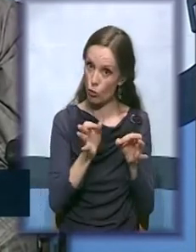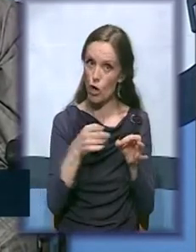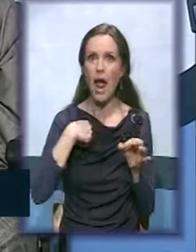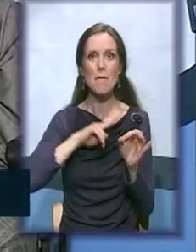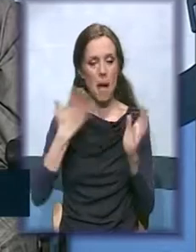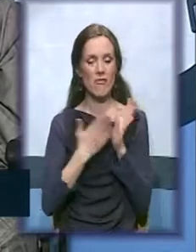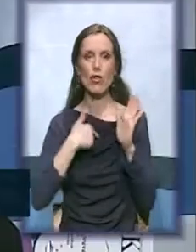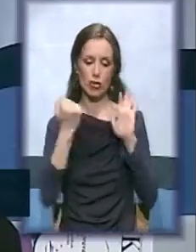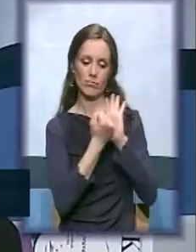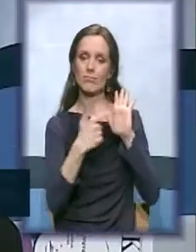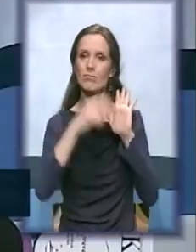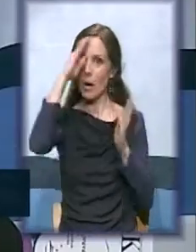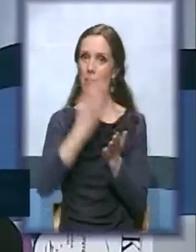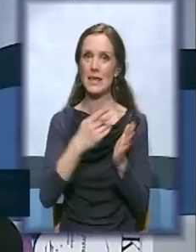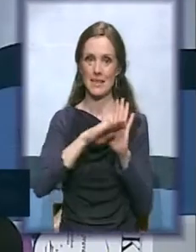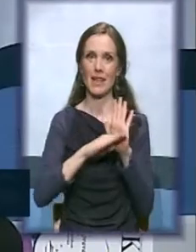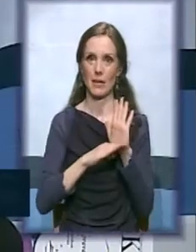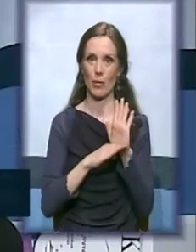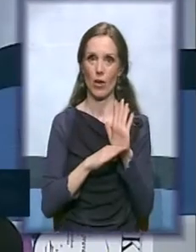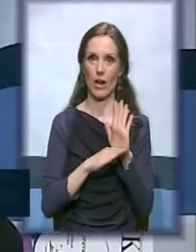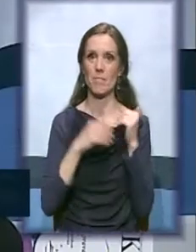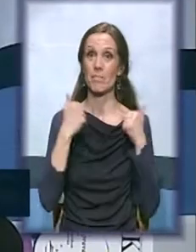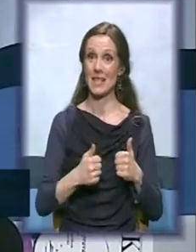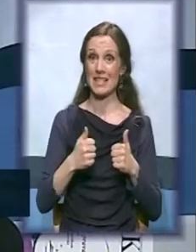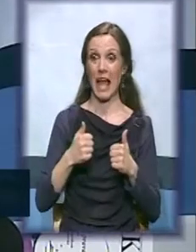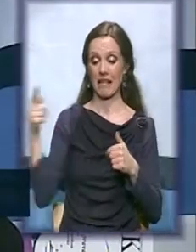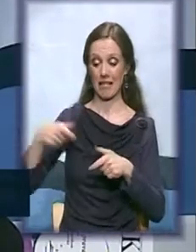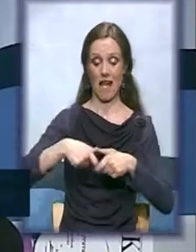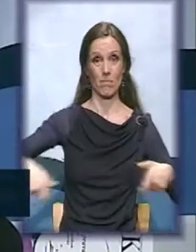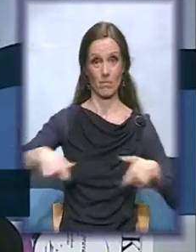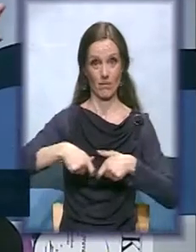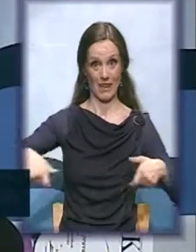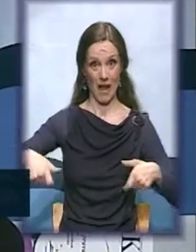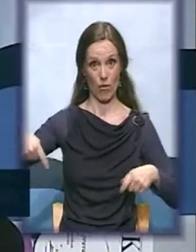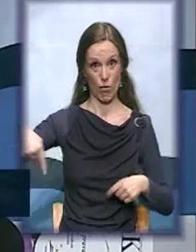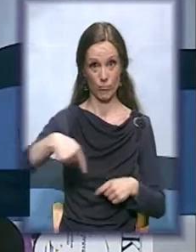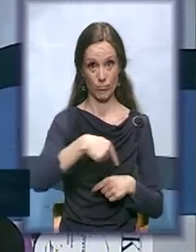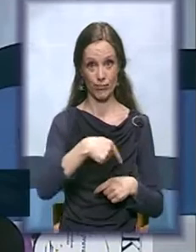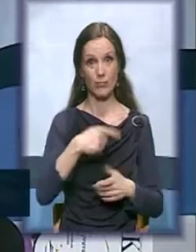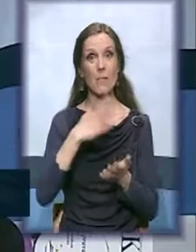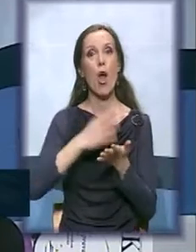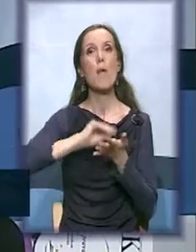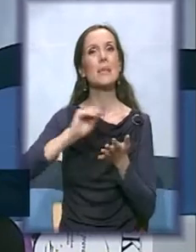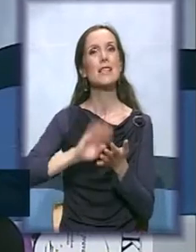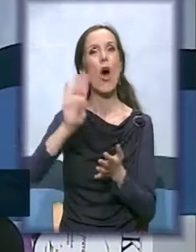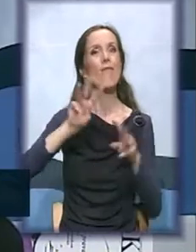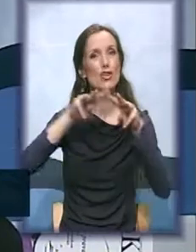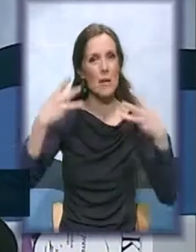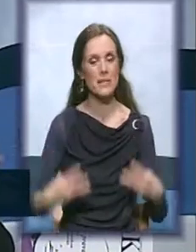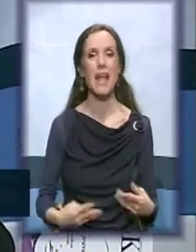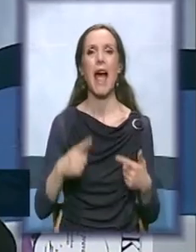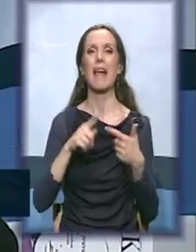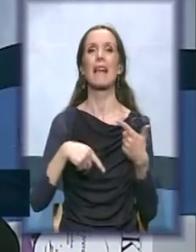program. Evo sada je upravo Kajron na televiziji. Našoj dole išao je vaš sajt i brojevi